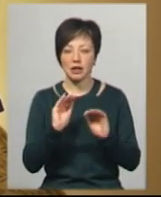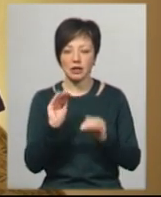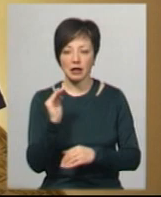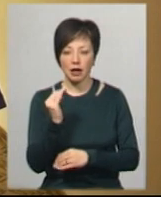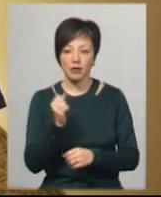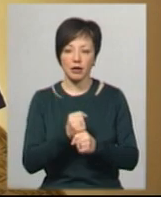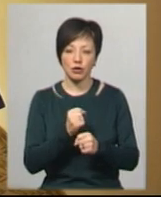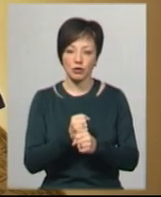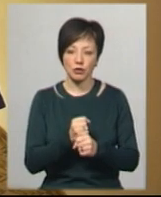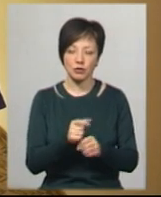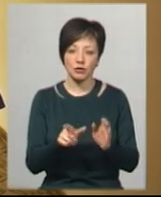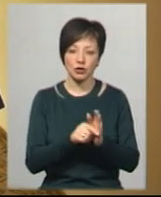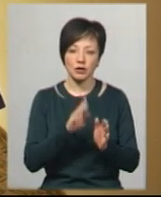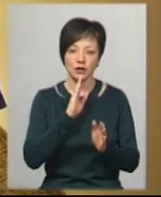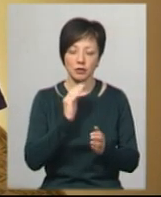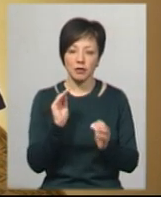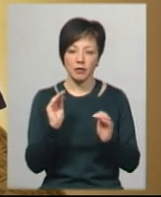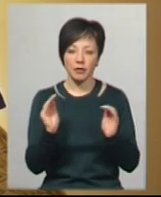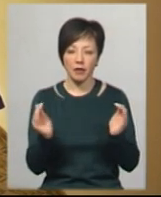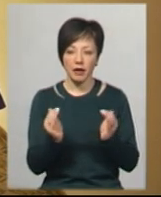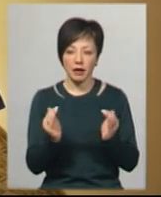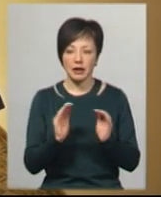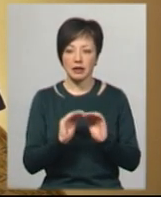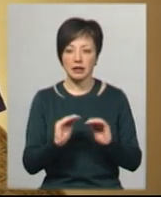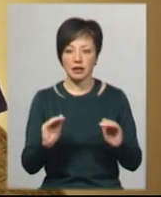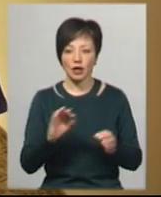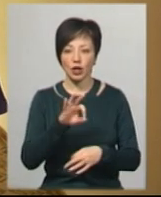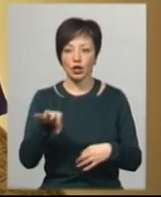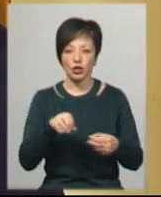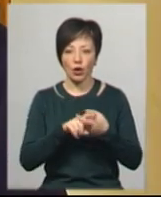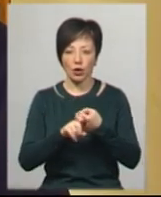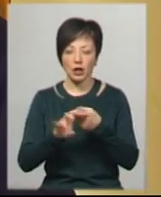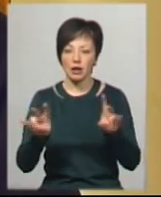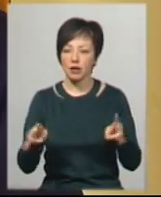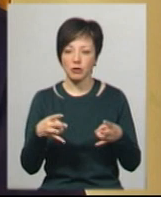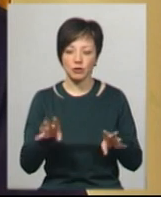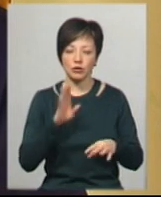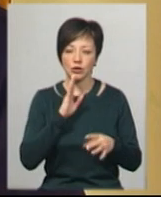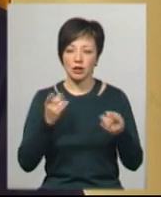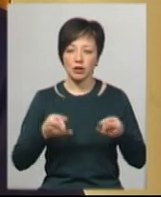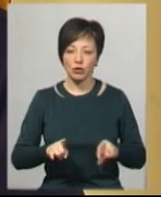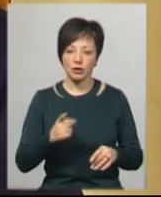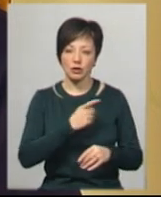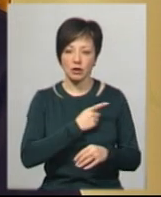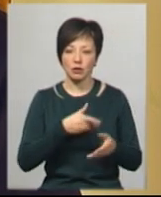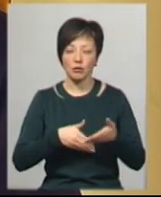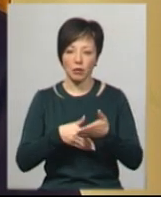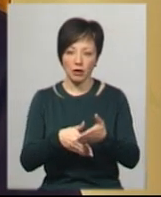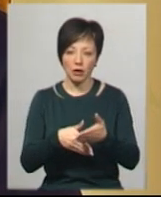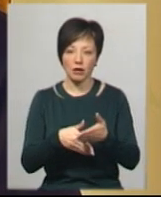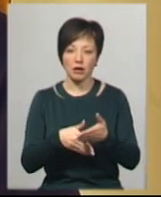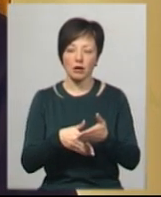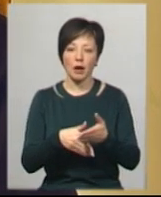так як ми працюємо з жінками, з новонародженими дітками, тому лишні контакти, звичайно, не потрібні. Жінки народжують без партнерів, ми їм допомагаємо,